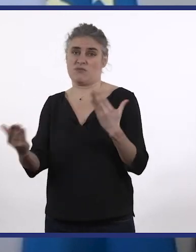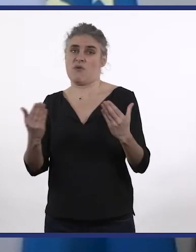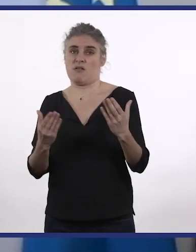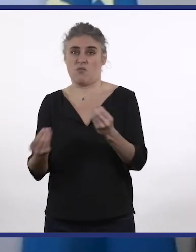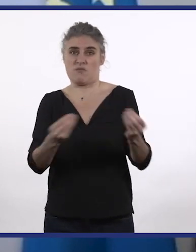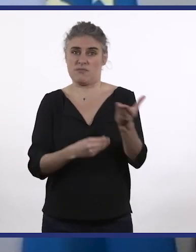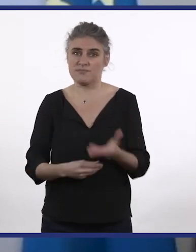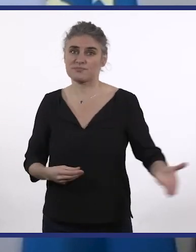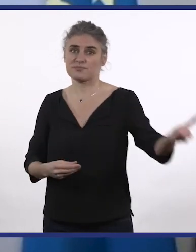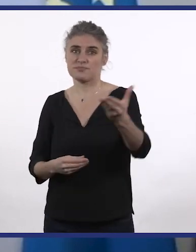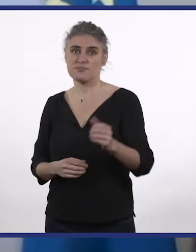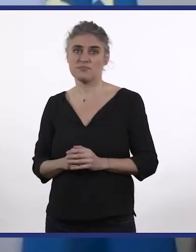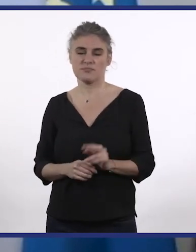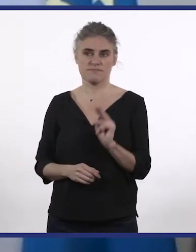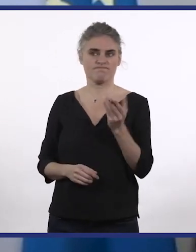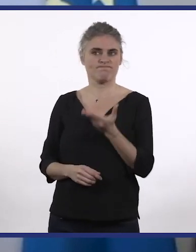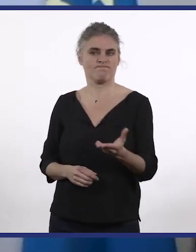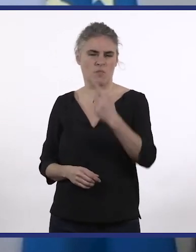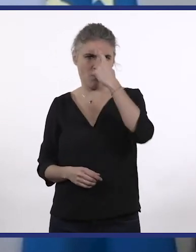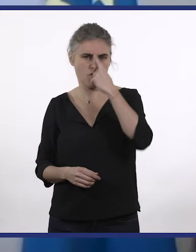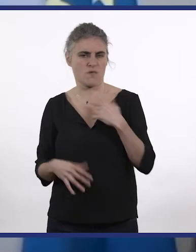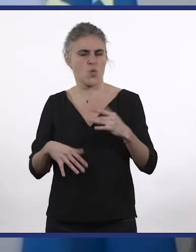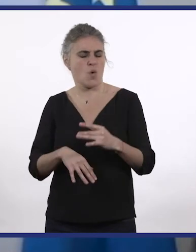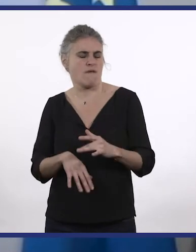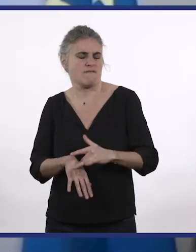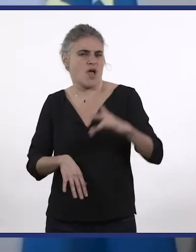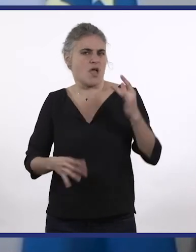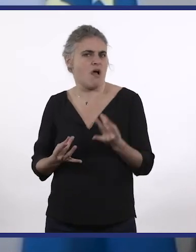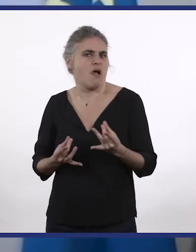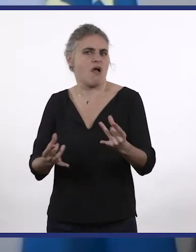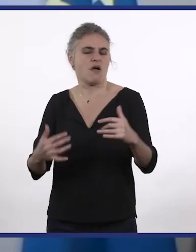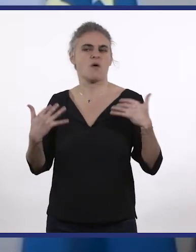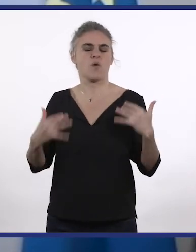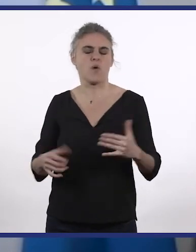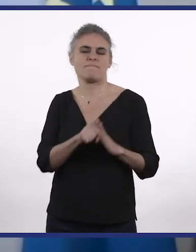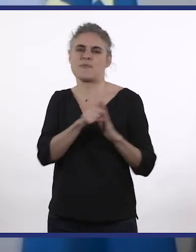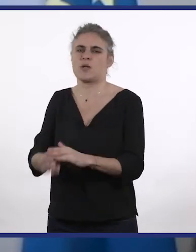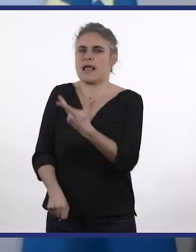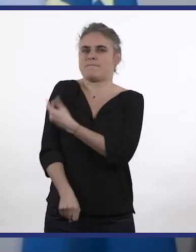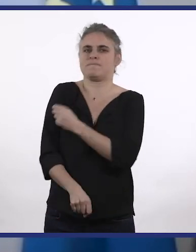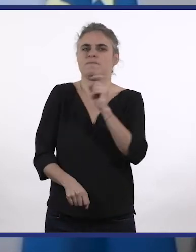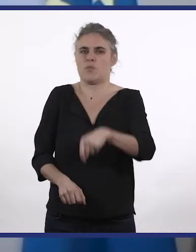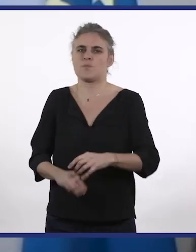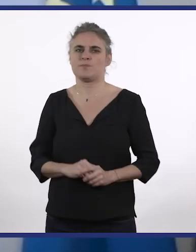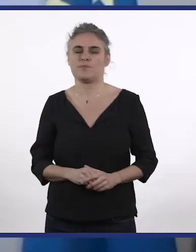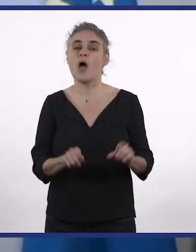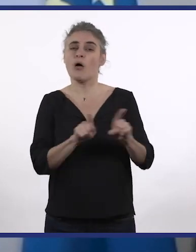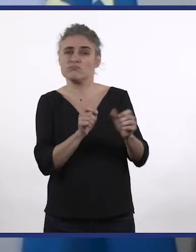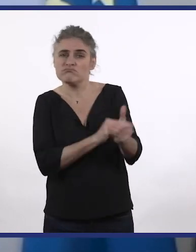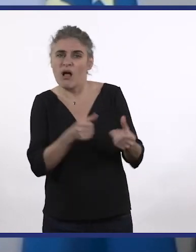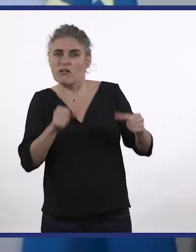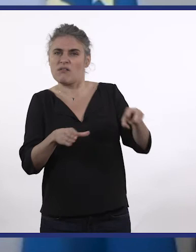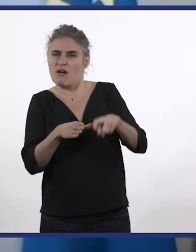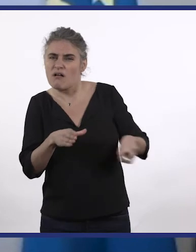particulière, j'ai tenu à ce qu'elle soit priorisée dans la campagne de vaccination. D'autre part, car les confinements successifs, la situation